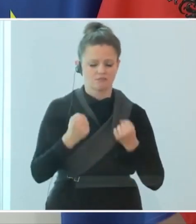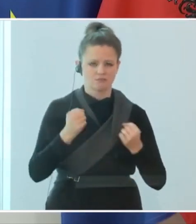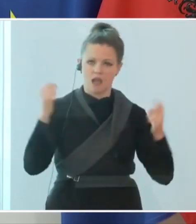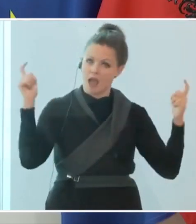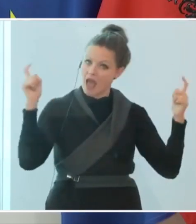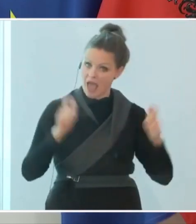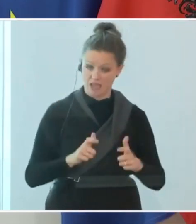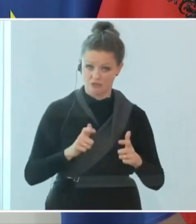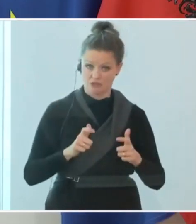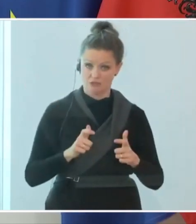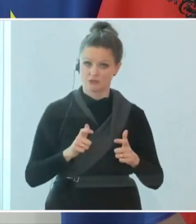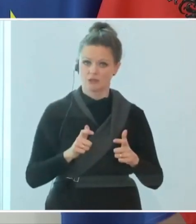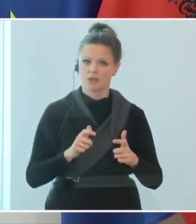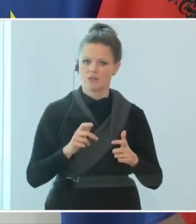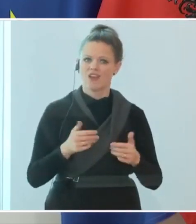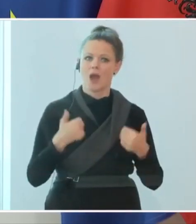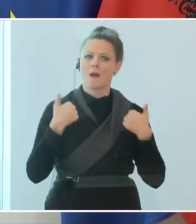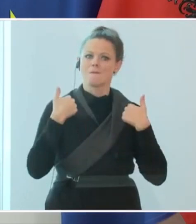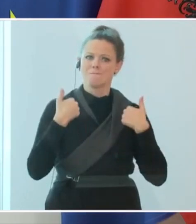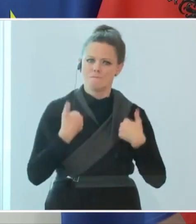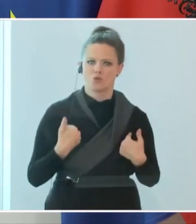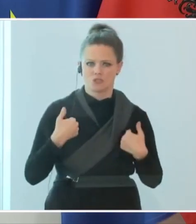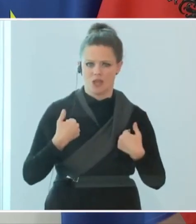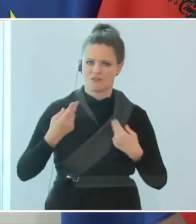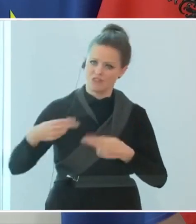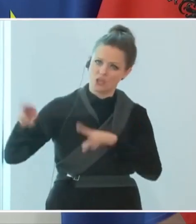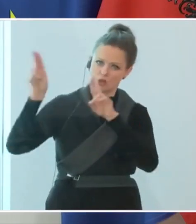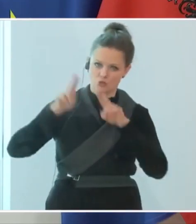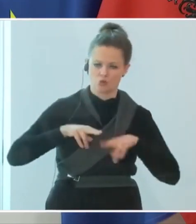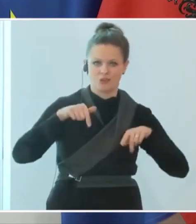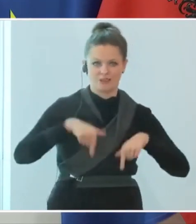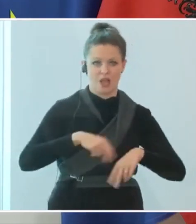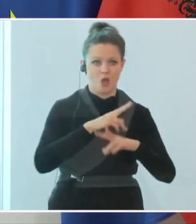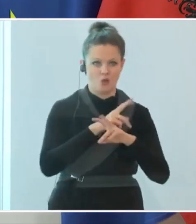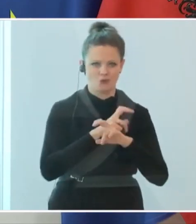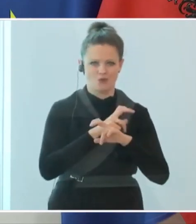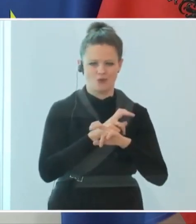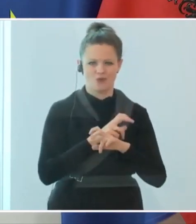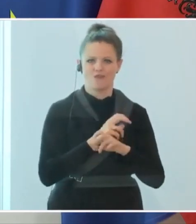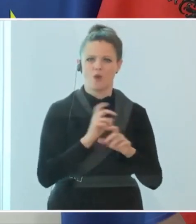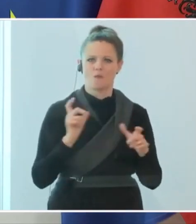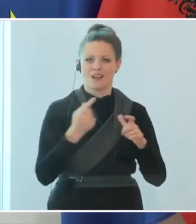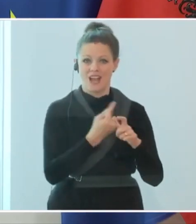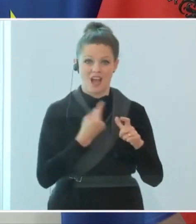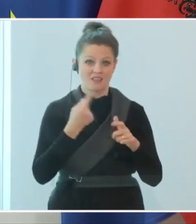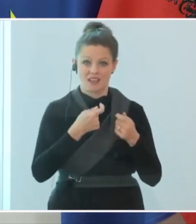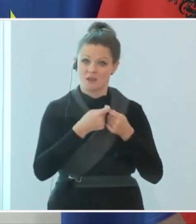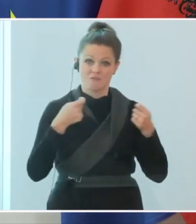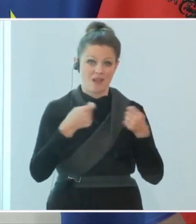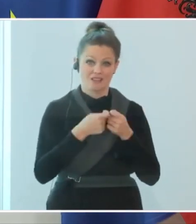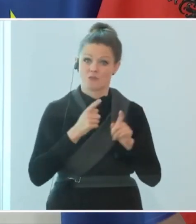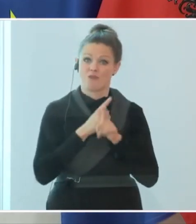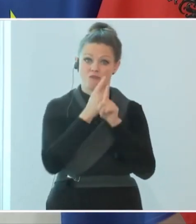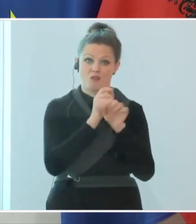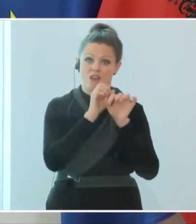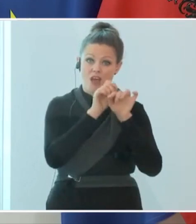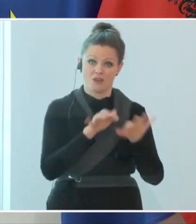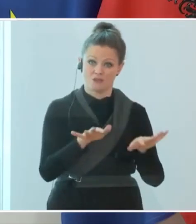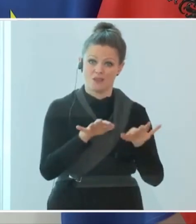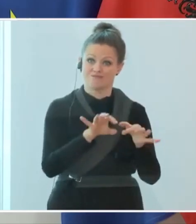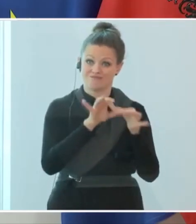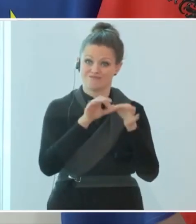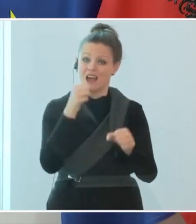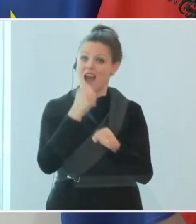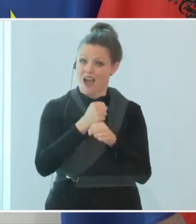große Mühsal sein wird, wieder nach Österreich einzureisen, weil die Quarantänemaßnahmen natürlich Folgeauswirkungen auch haben, auch von Seiten des